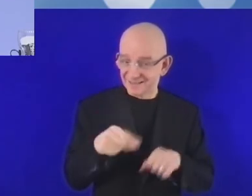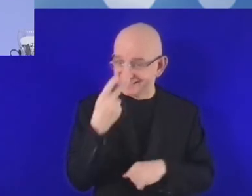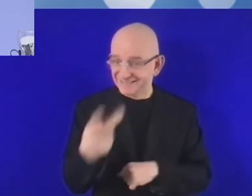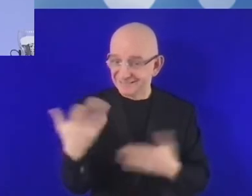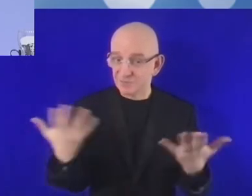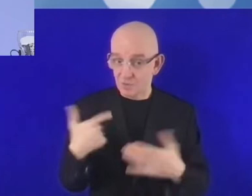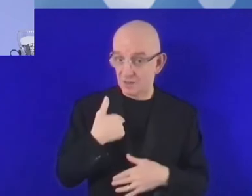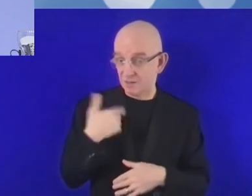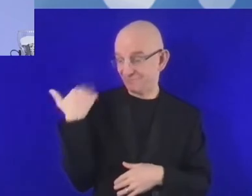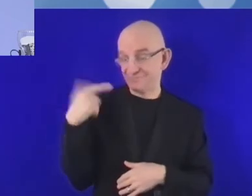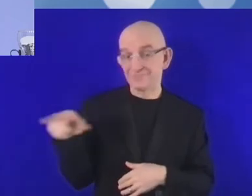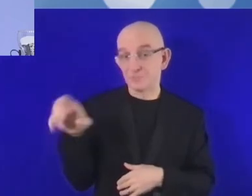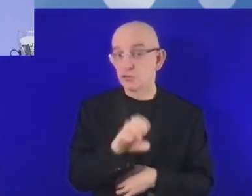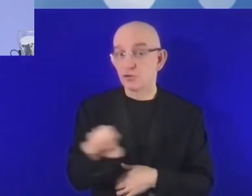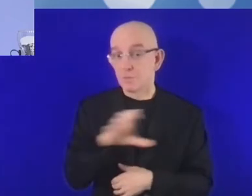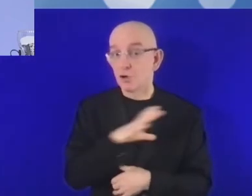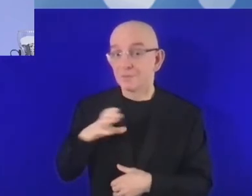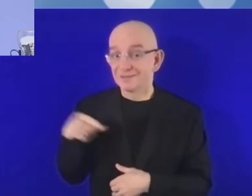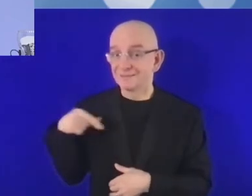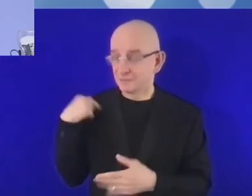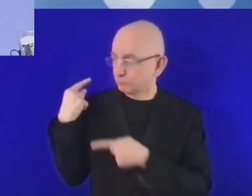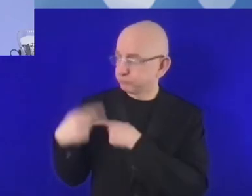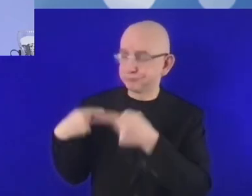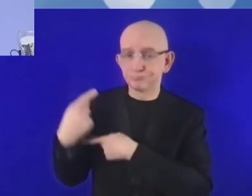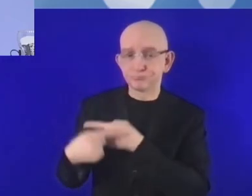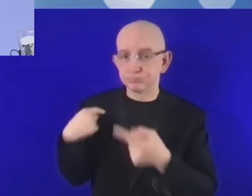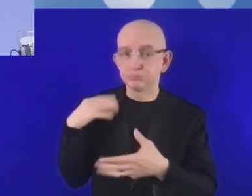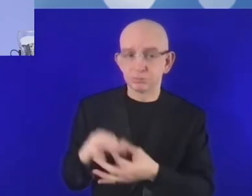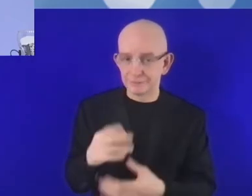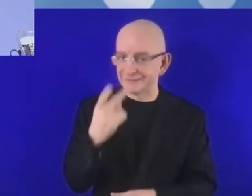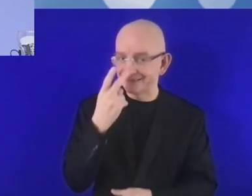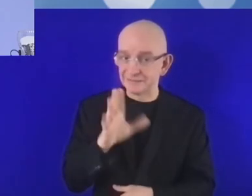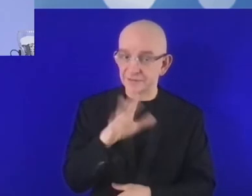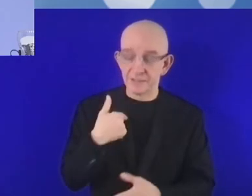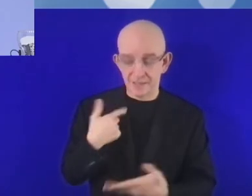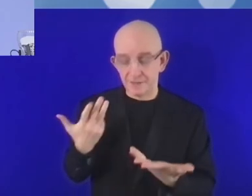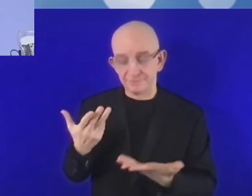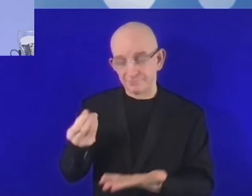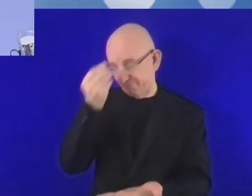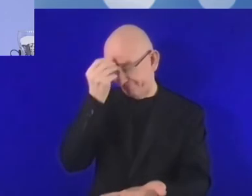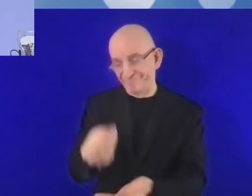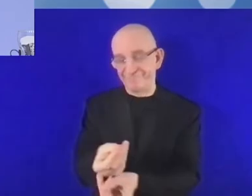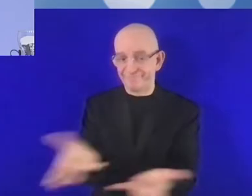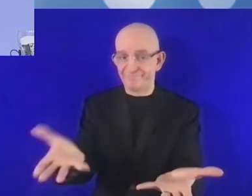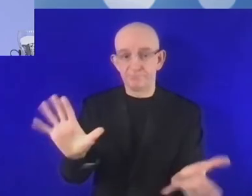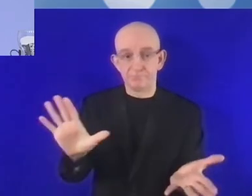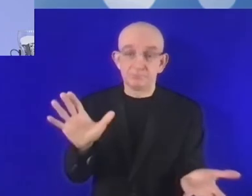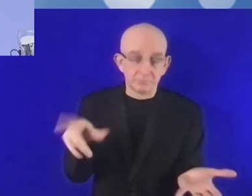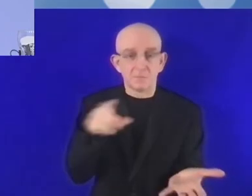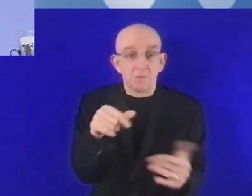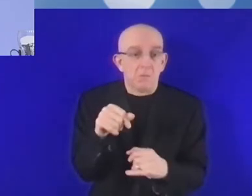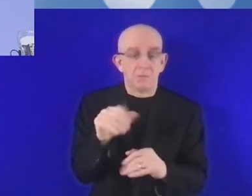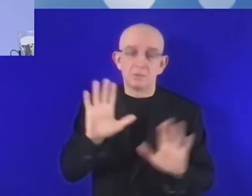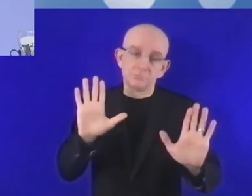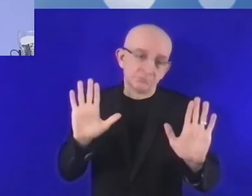jeśli pozwolę sobie na taki odważny komentarz. Wydaje mi się, czasami warto jest podjąć większe ryzyko. Gdybyśmy byli gotowi